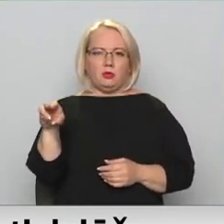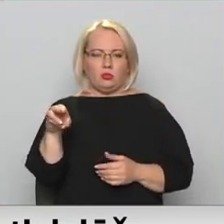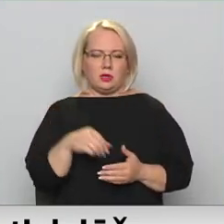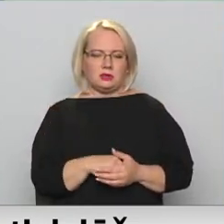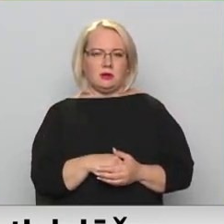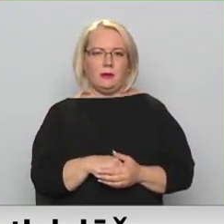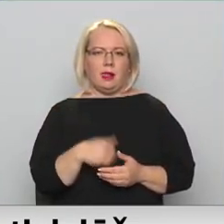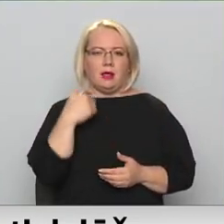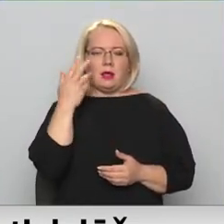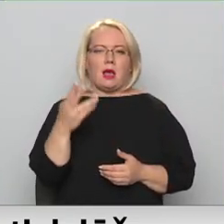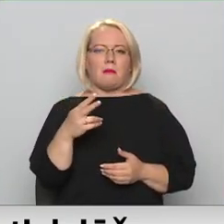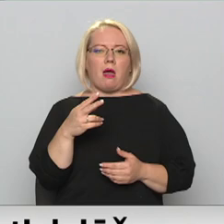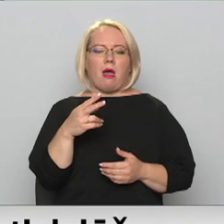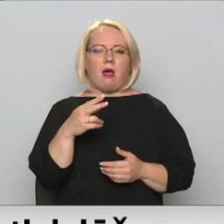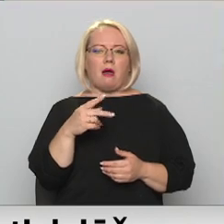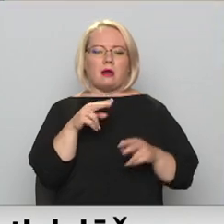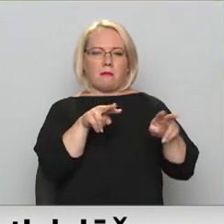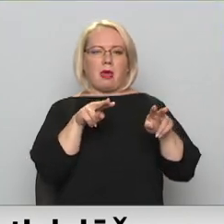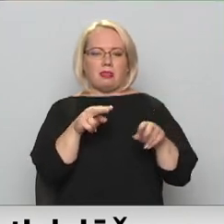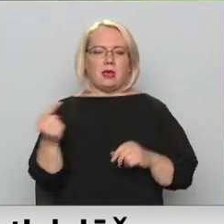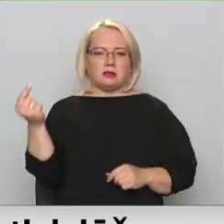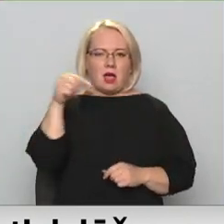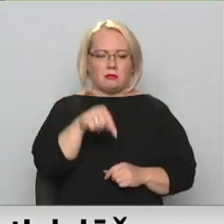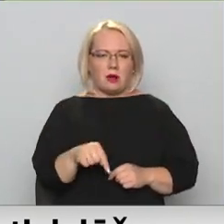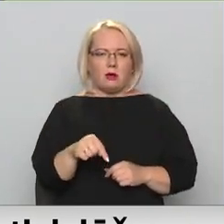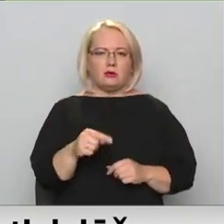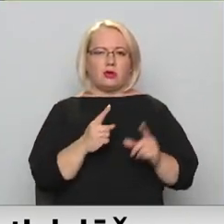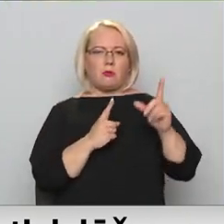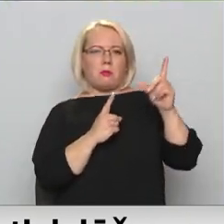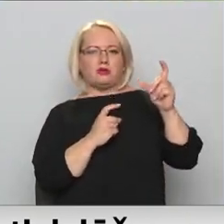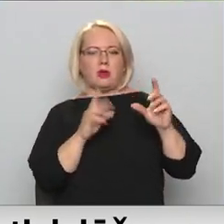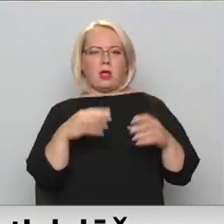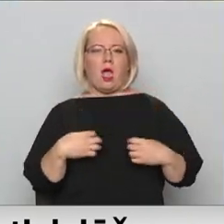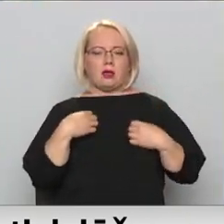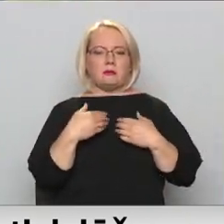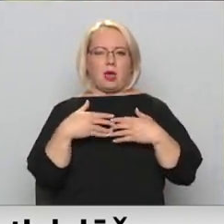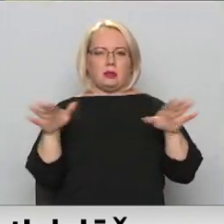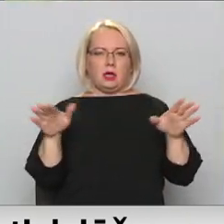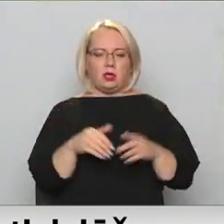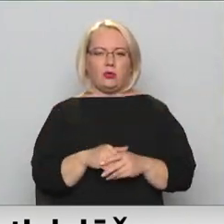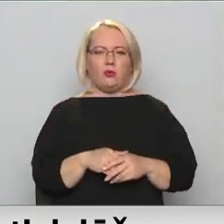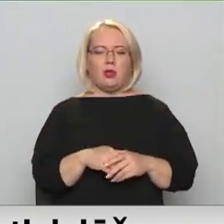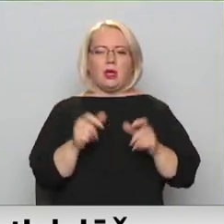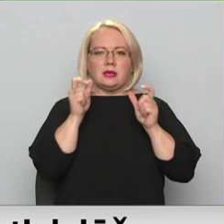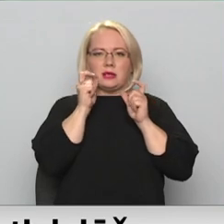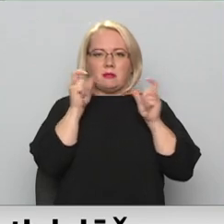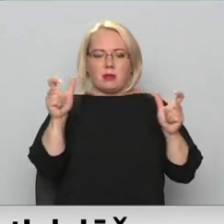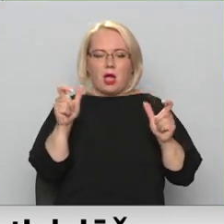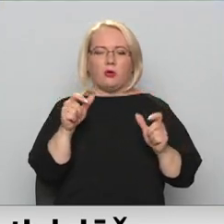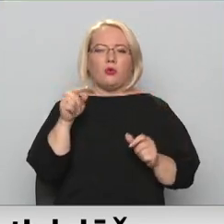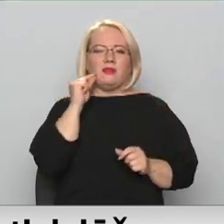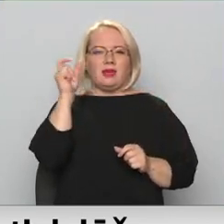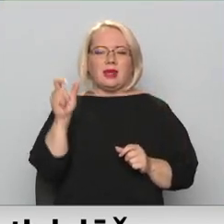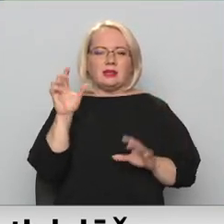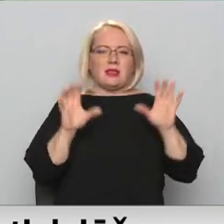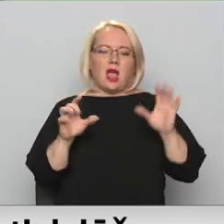mednieks atbrauc un ar atkal uz šāvu gaisā, lai aizbaidītu. Skaļi bļaujot, Ivars lāčs mēģinājas